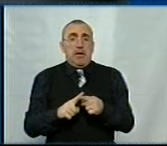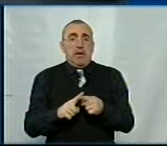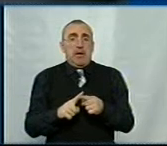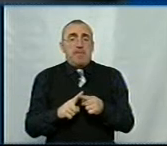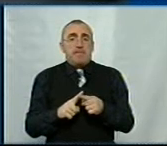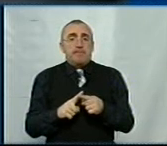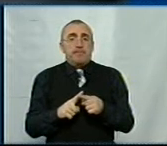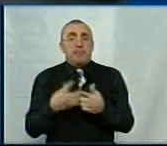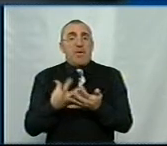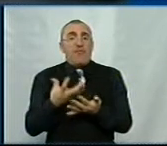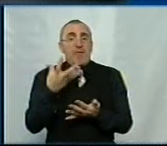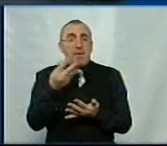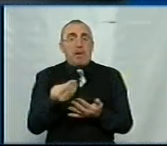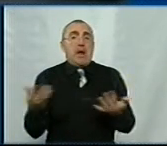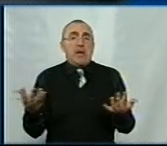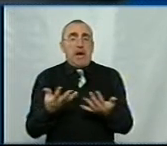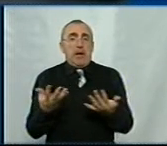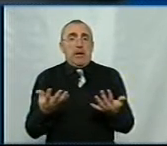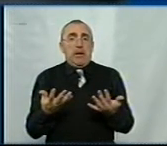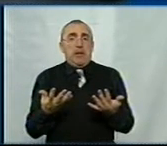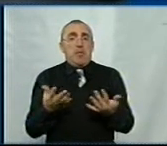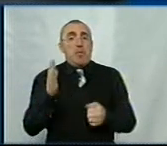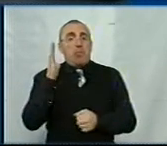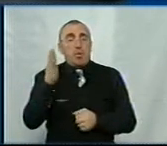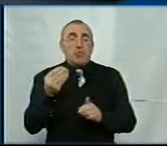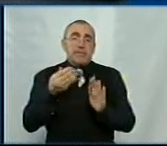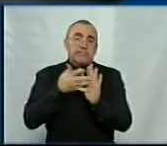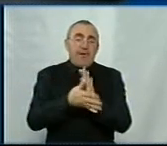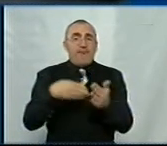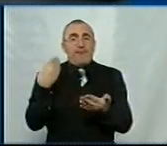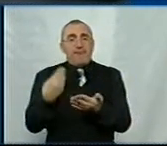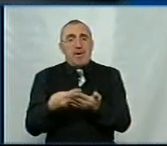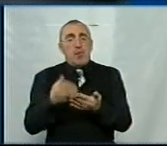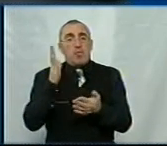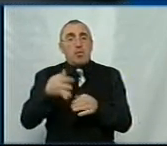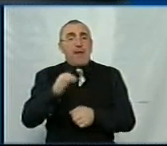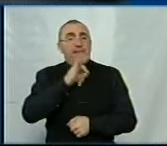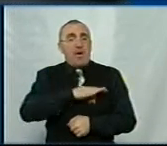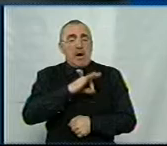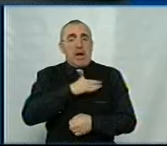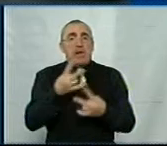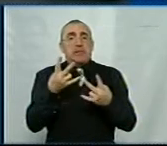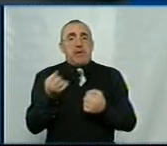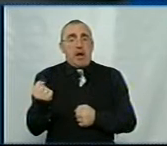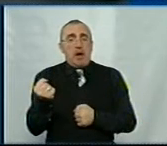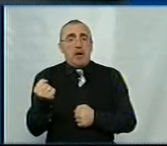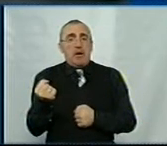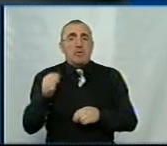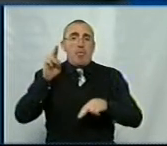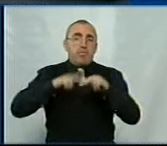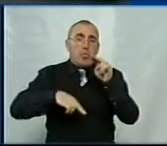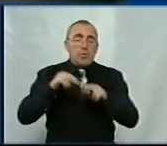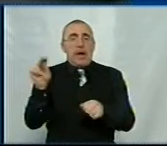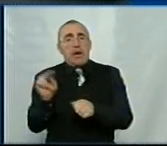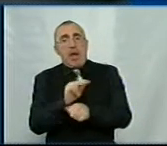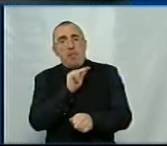виплати, які будуть і затрати фінансові, які будуть використані на будівництво,